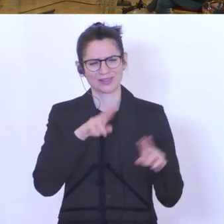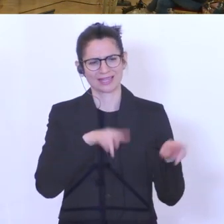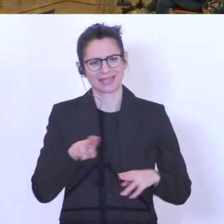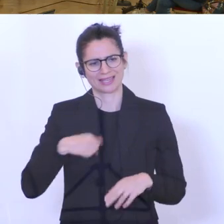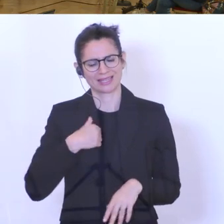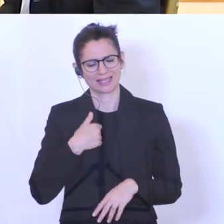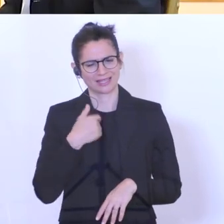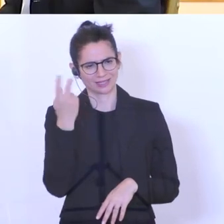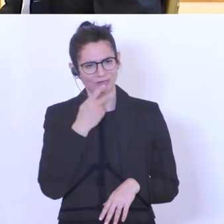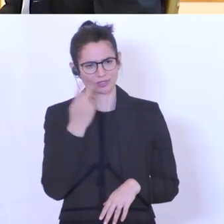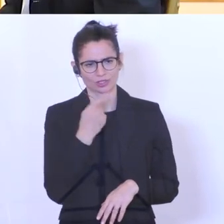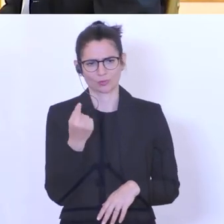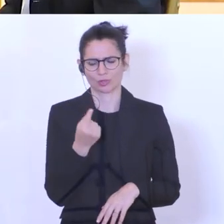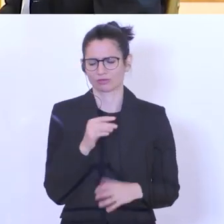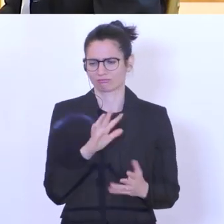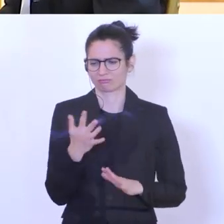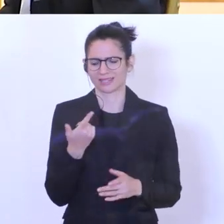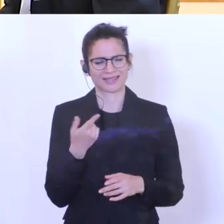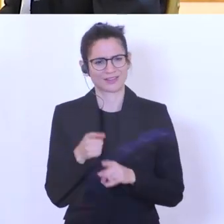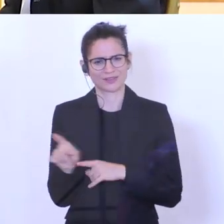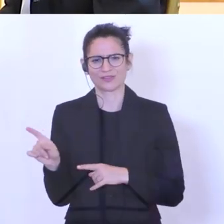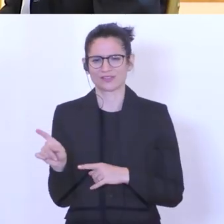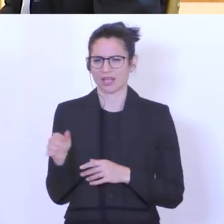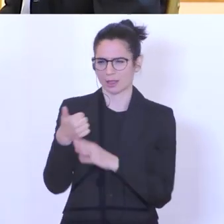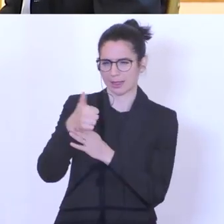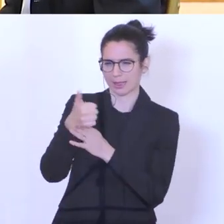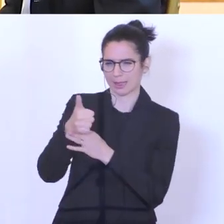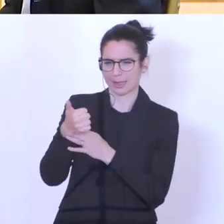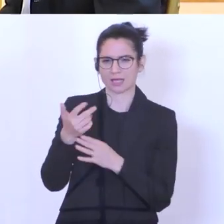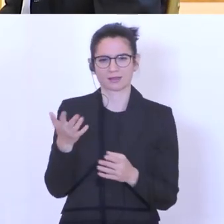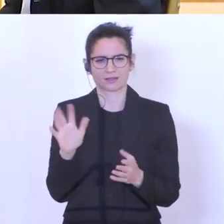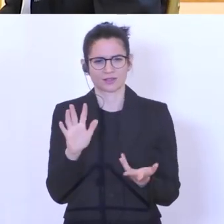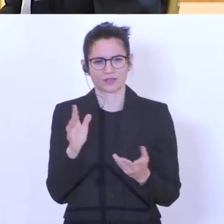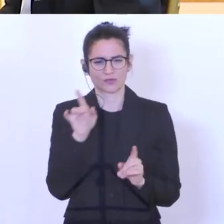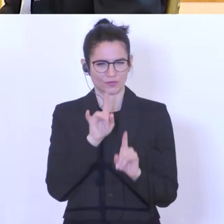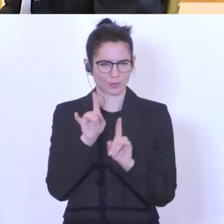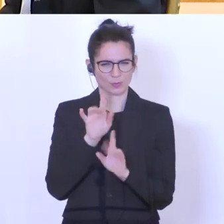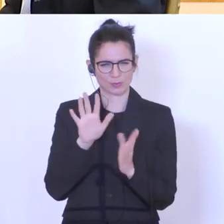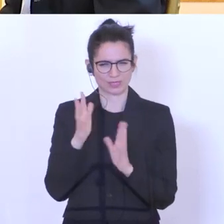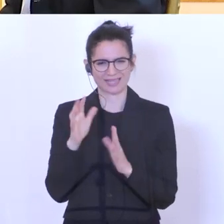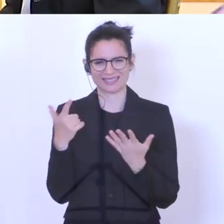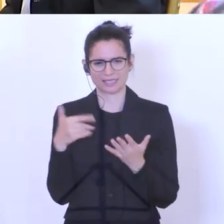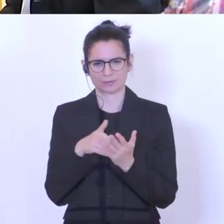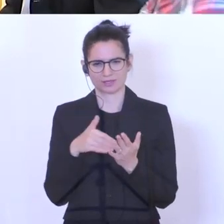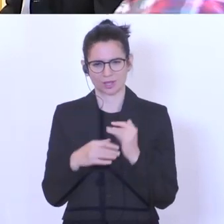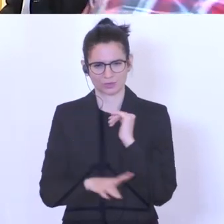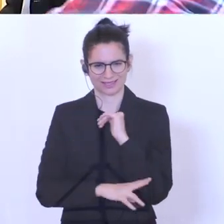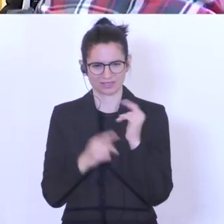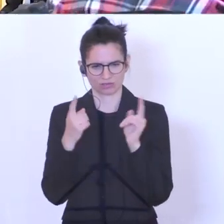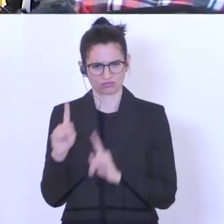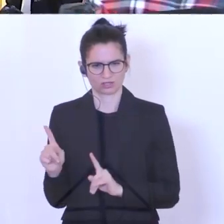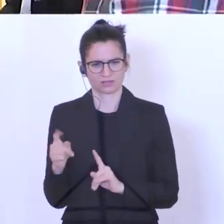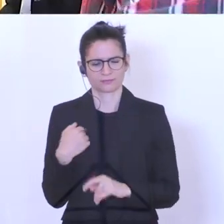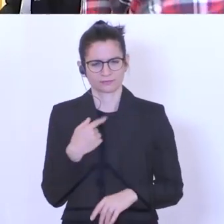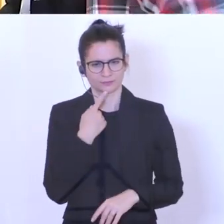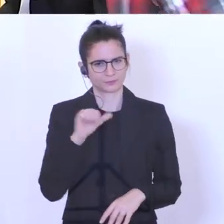verstanden habe, fehlen Ihnen ungefähr nach Adam Riese vermutlich 7.000 Lehrstellen, weil Sie haben